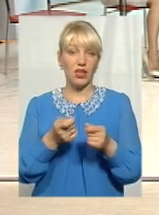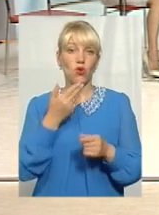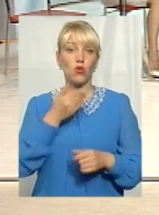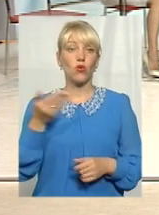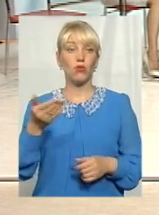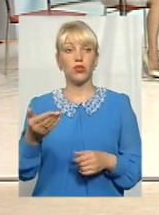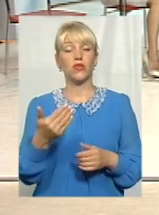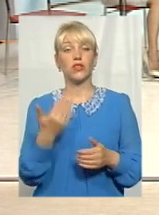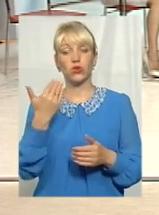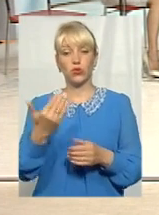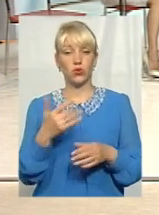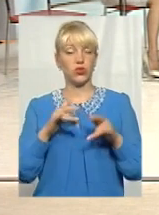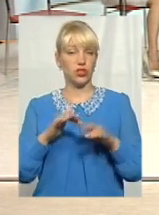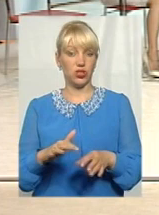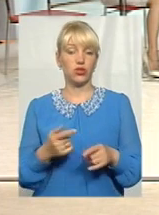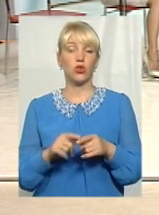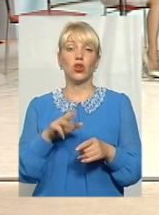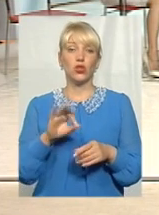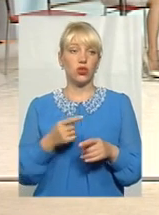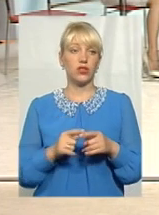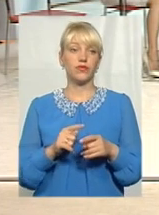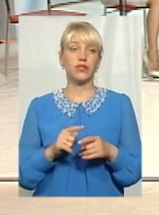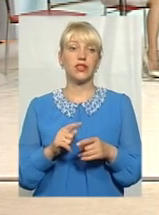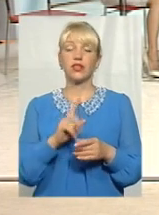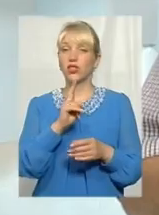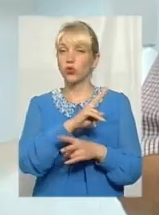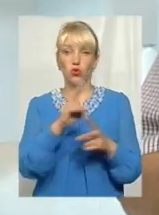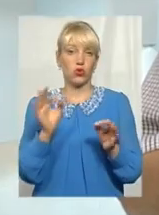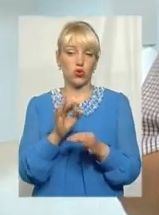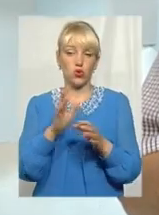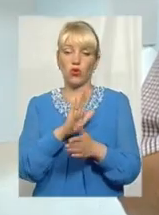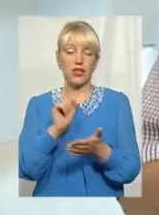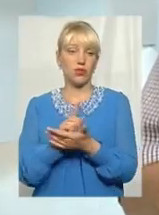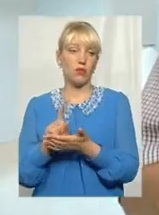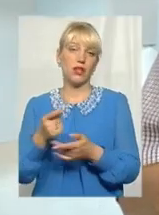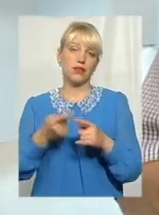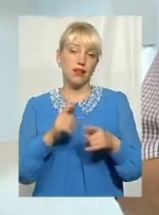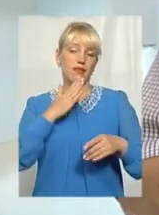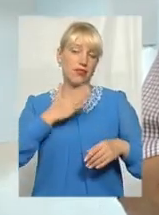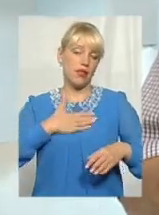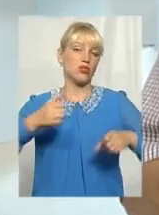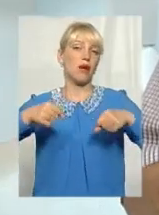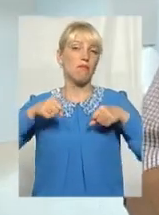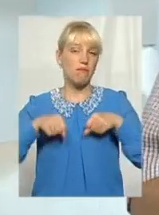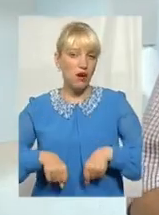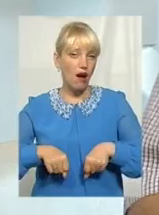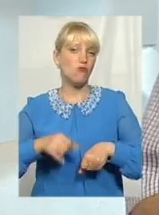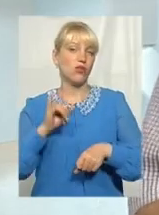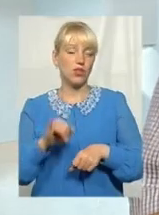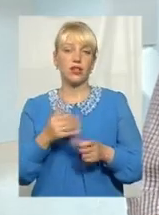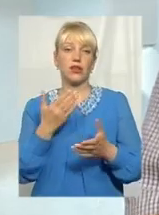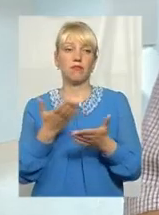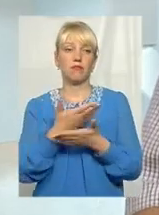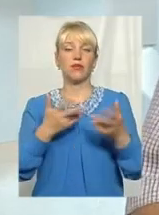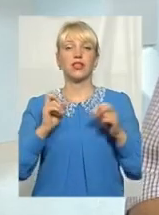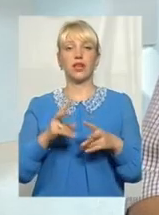коментувати, ніхто нічому не зобов'язаний. Це наше право. Це наше право. І ми, знову ж таки, як в